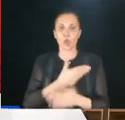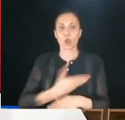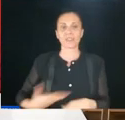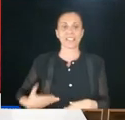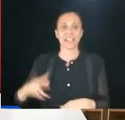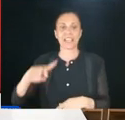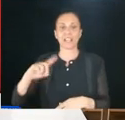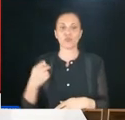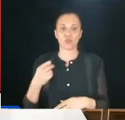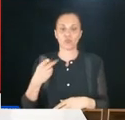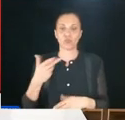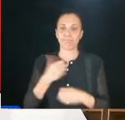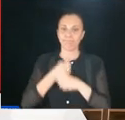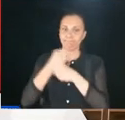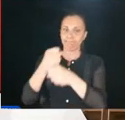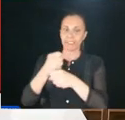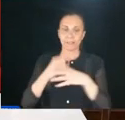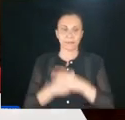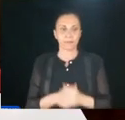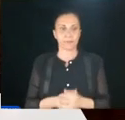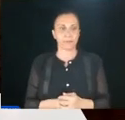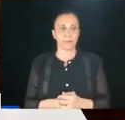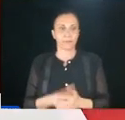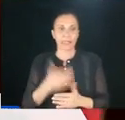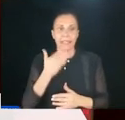Grazie, consigliere Giungi, prego.